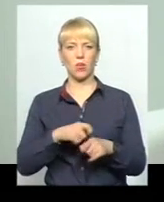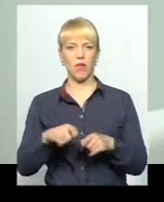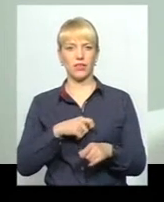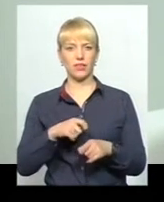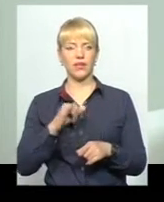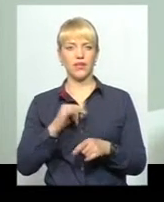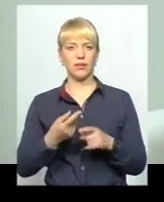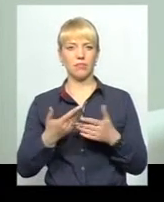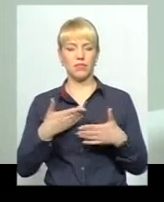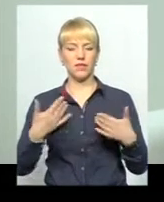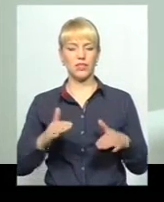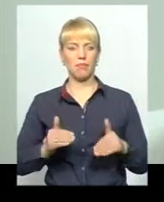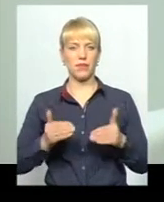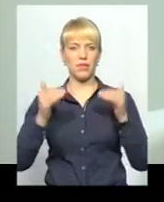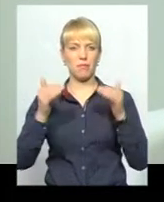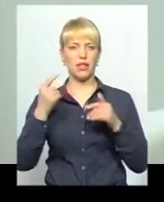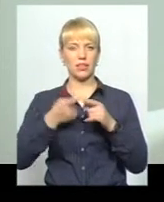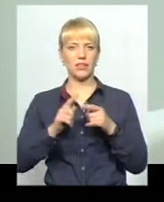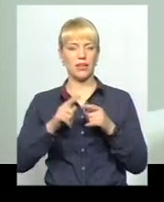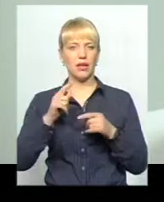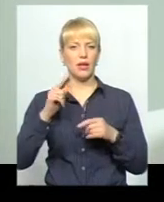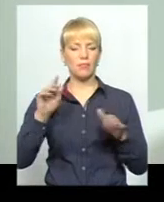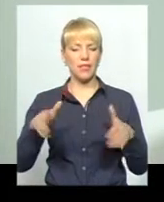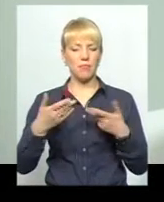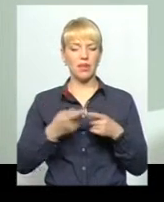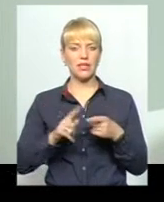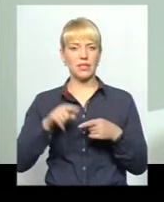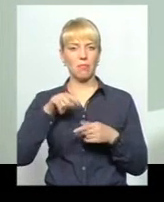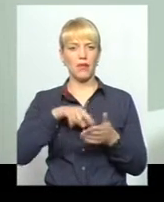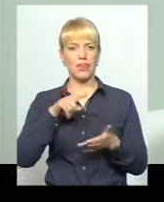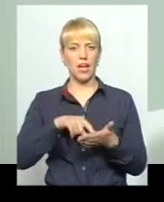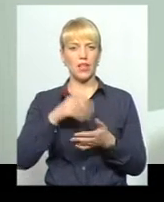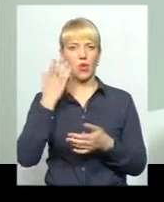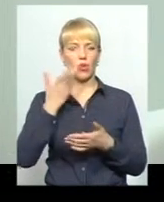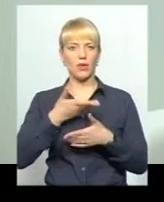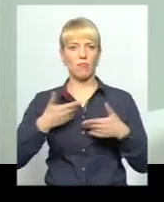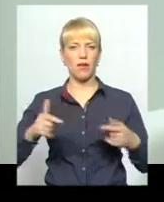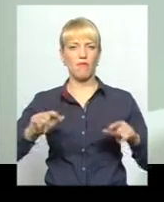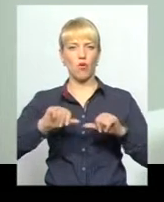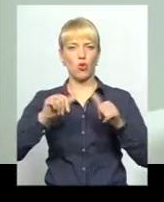І ми вже піднімали це питання, відповідно, що коли ми формуємо